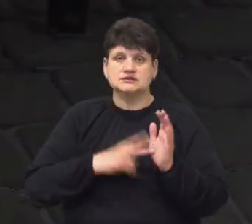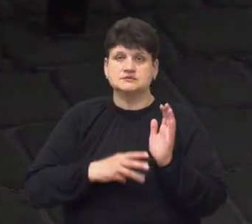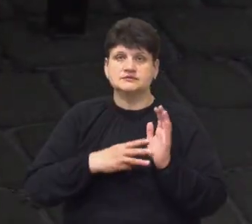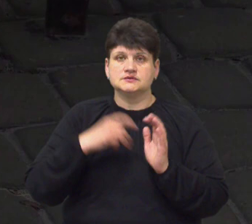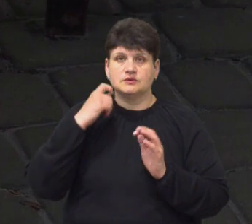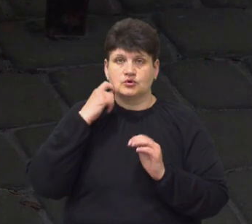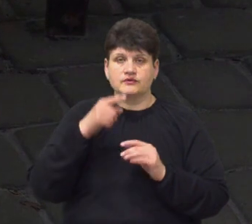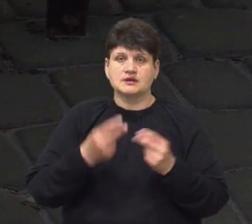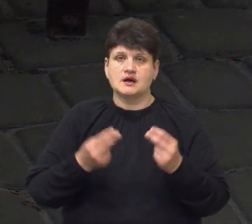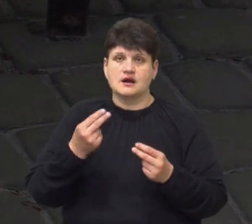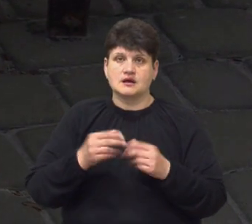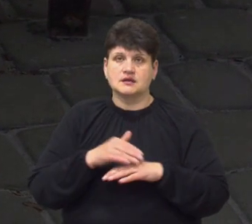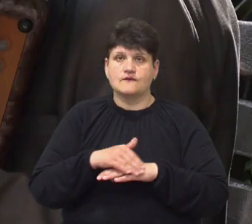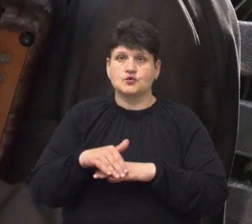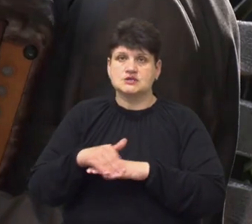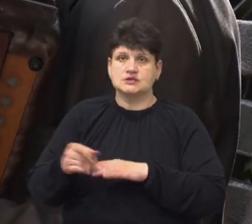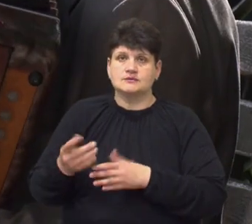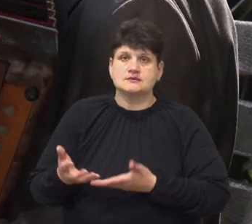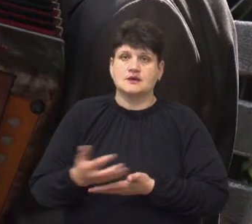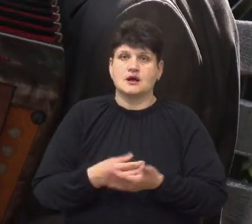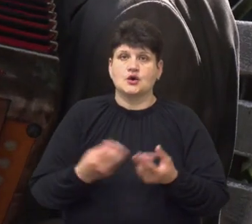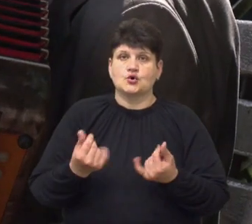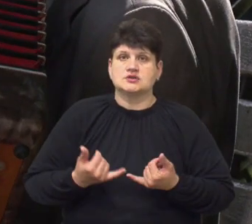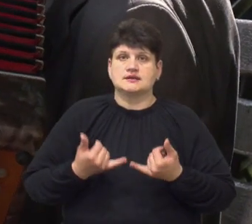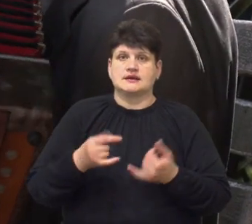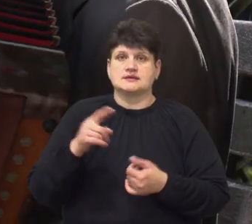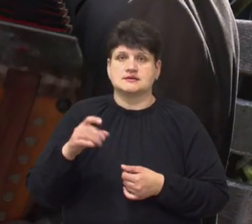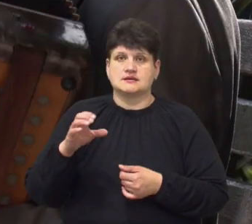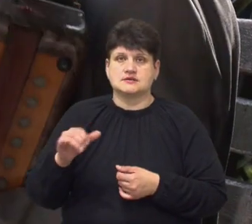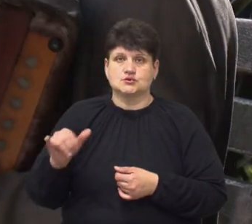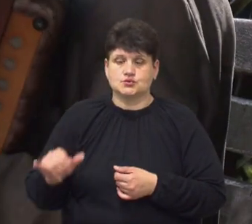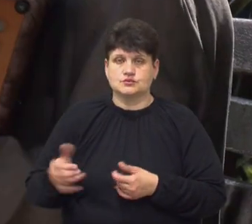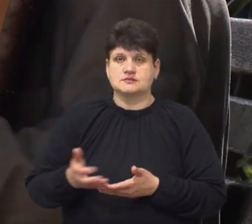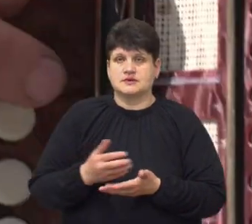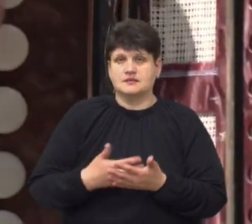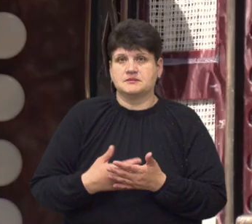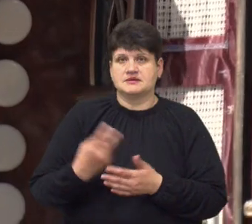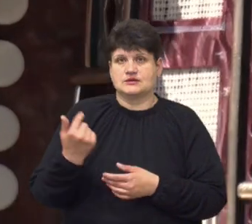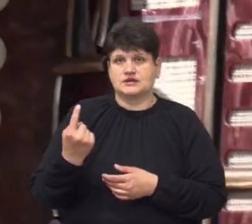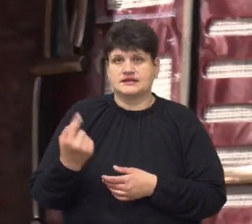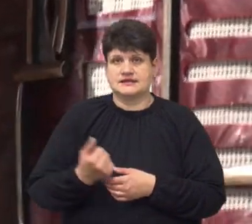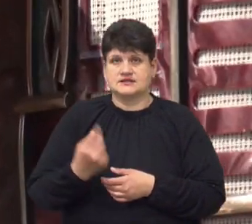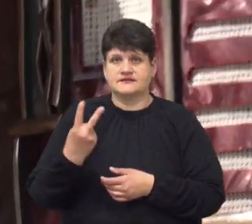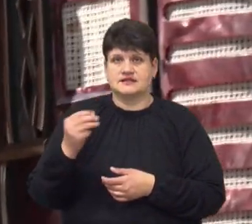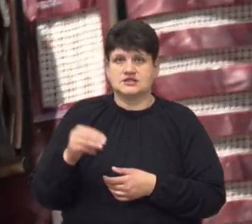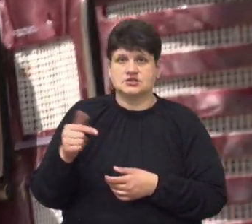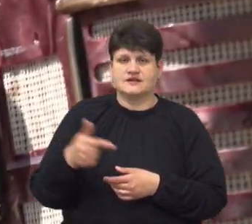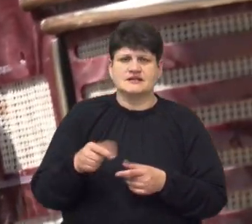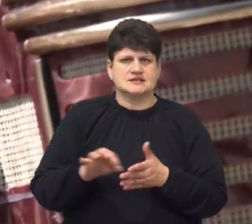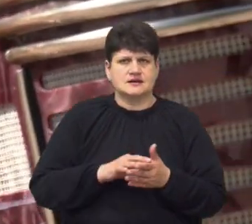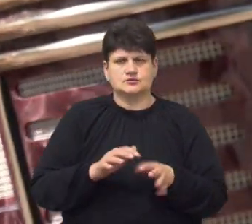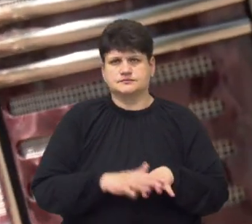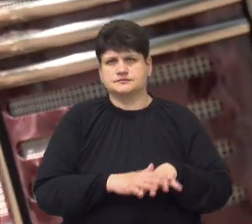вулицях Тернополя, щоб зібрати гроші для ЗСУ. Розповідає, за тиждень назбирує біля 2 тисяч гривень і одразу перераховує гроші на